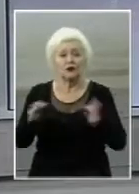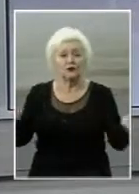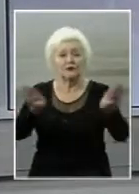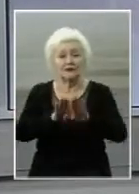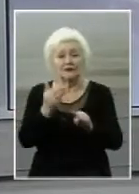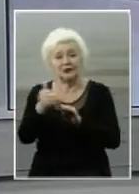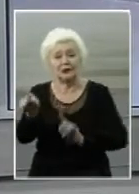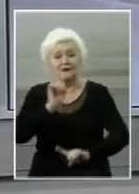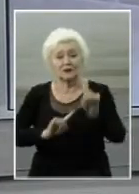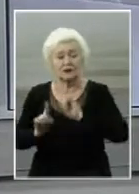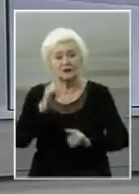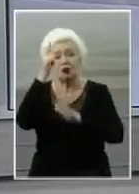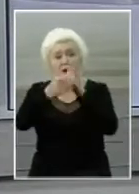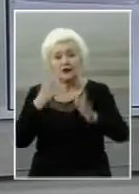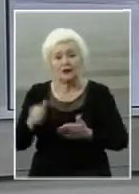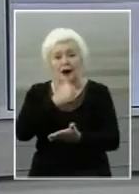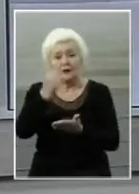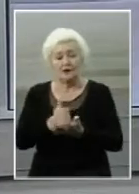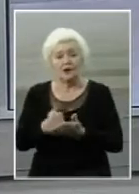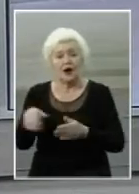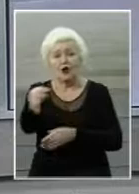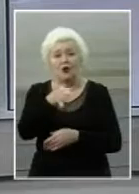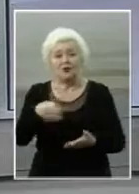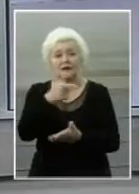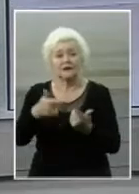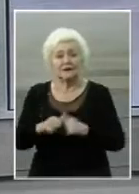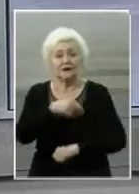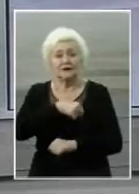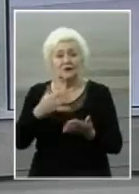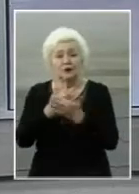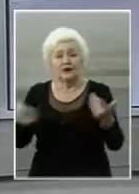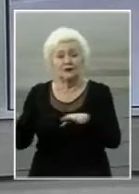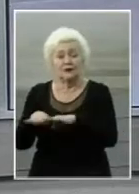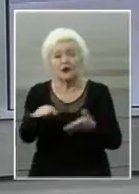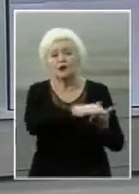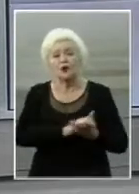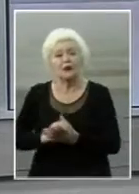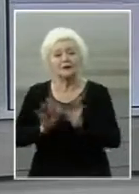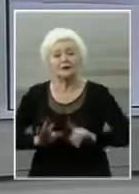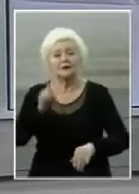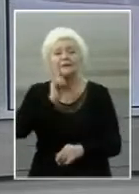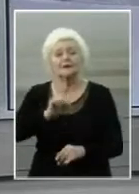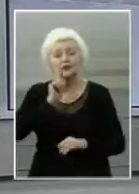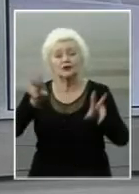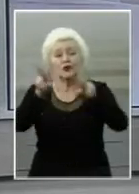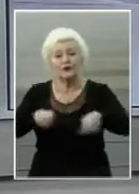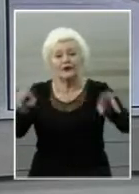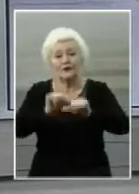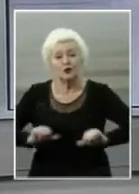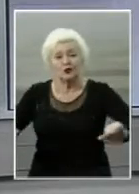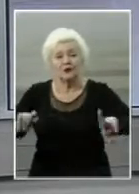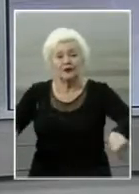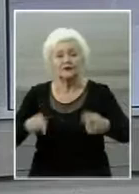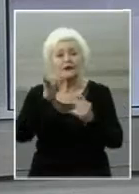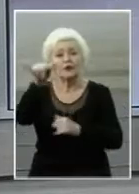засідання були опитані очільники області і міста, депутати різних рівнів, громадські діячі. Тимчасову слідчу комісію створили